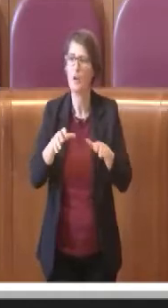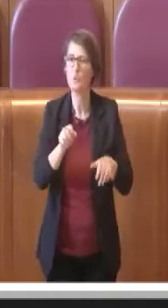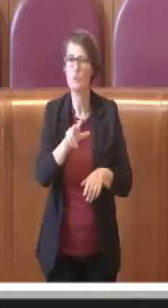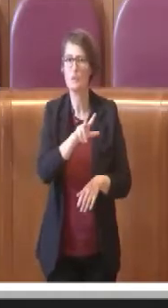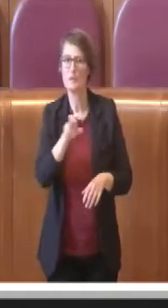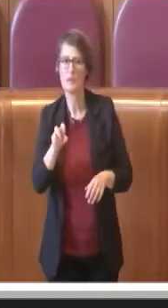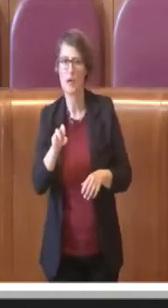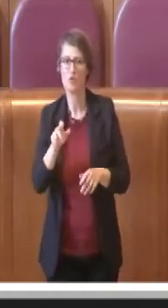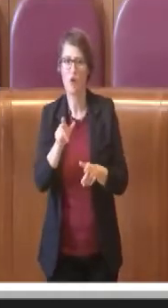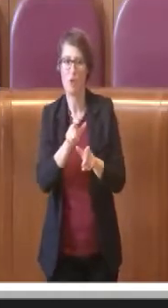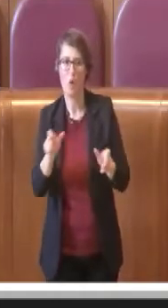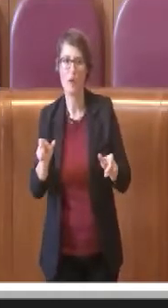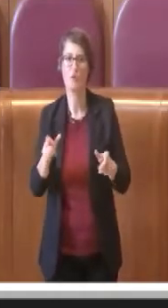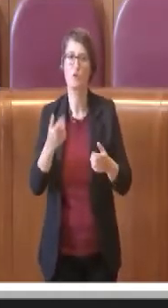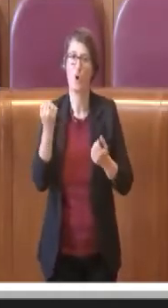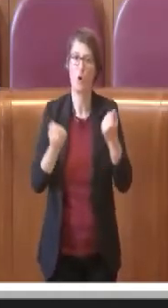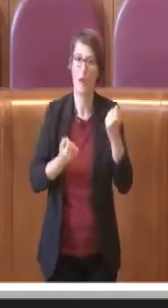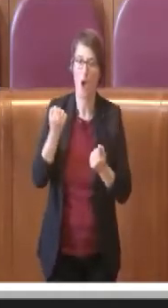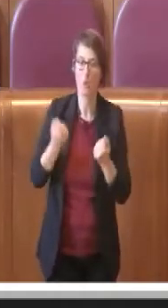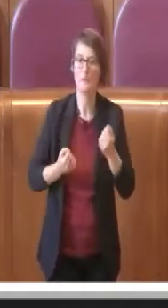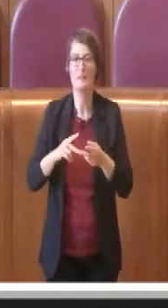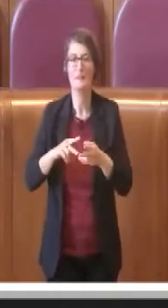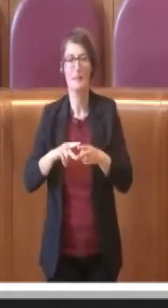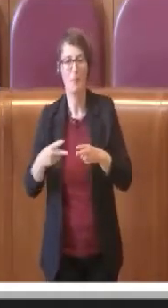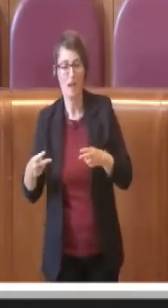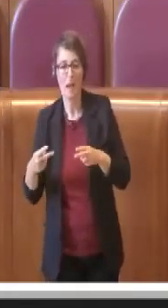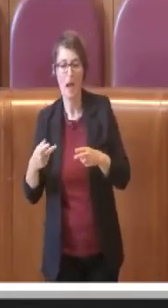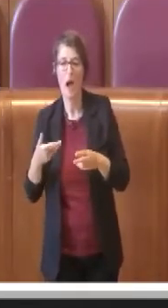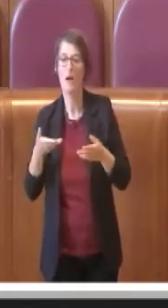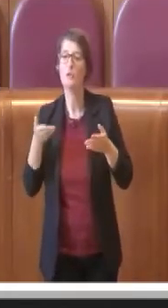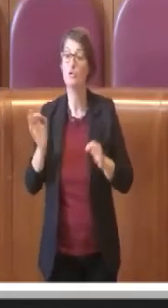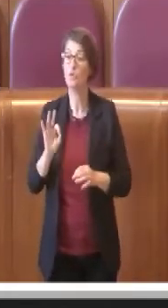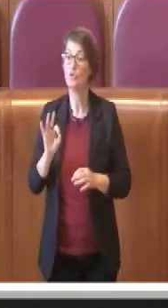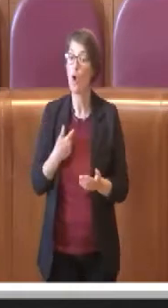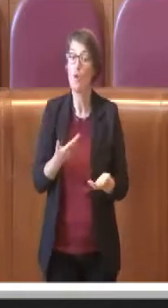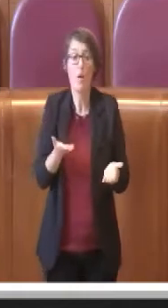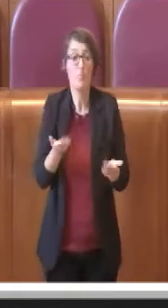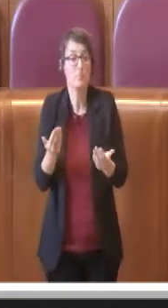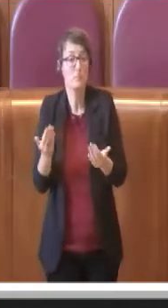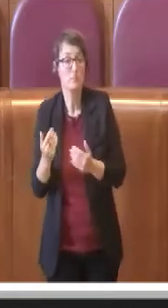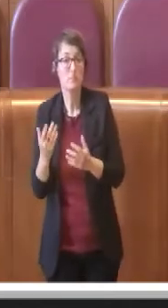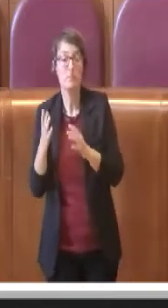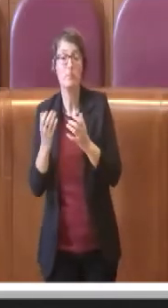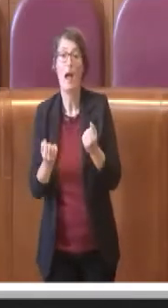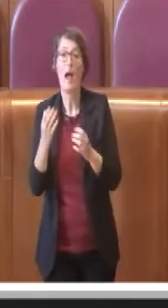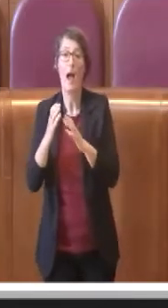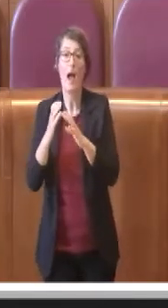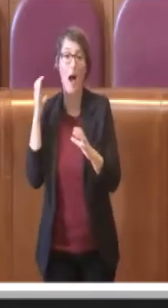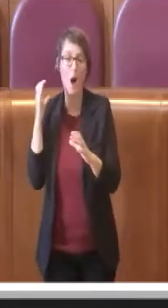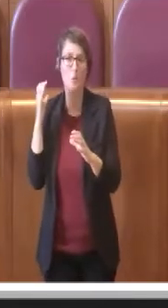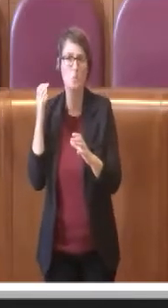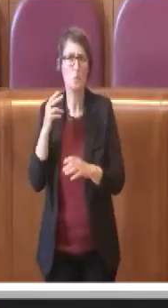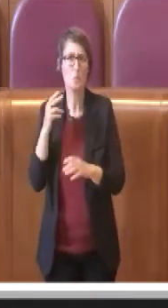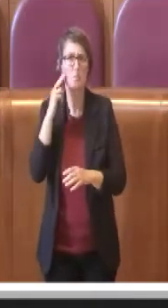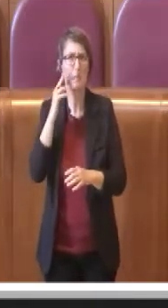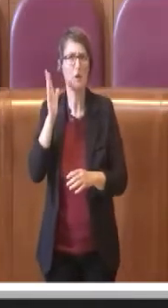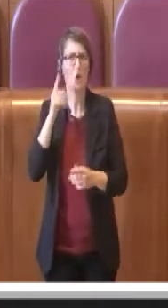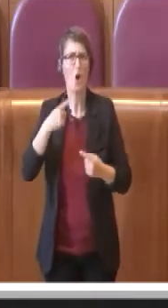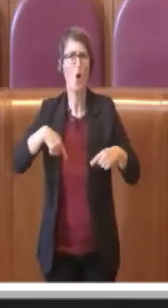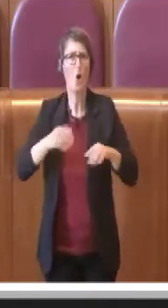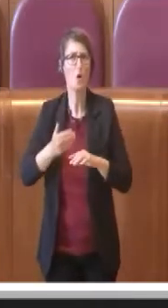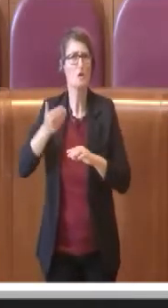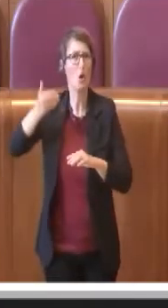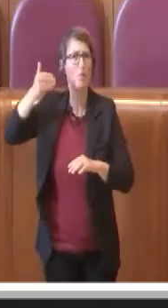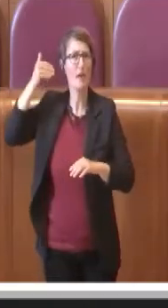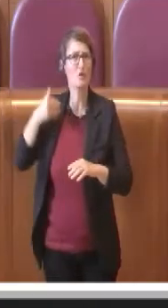meccanici. Stiamo acquistando autobus, credo che forse l'ultimo autobus acquistato da una consigliatura precedente risaleva